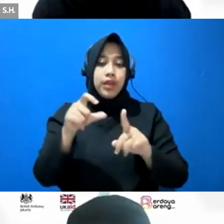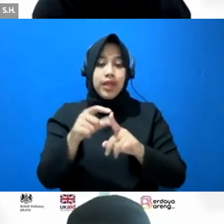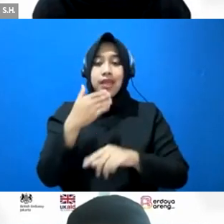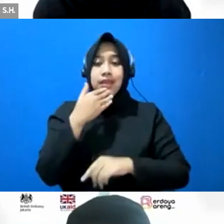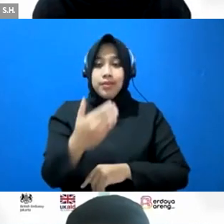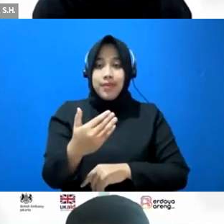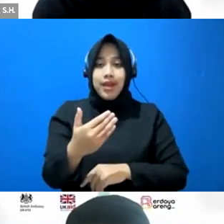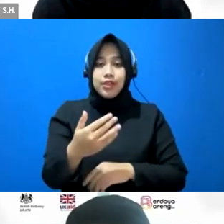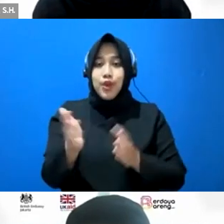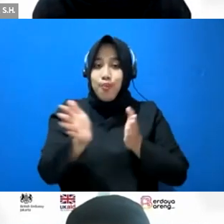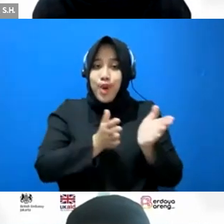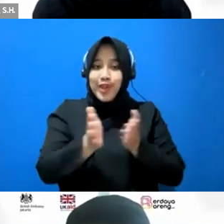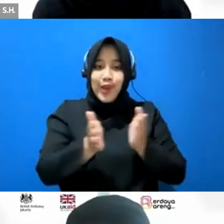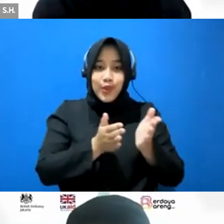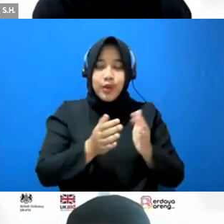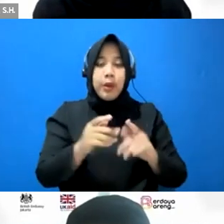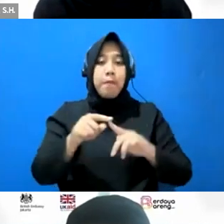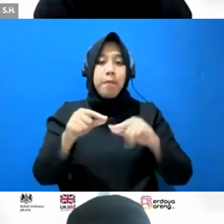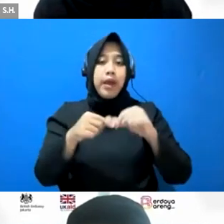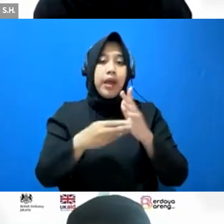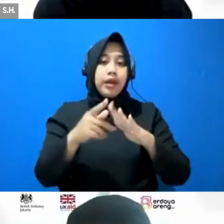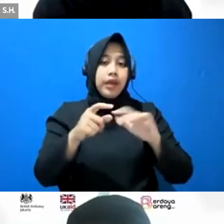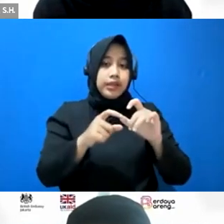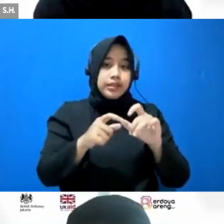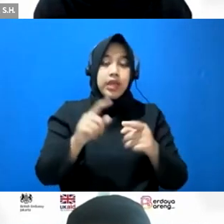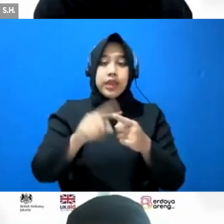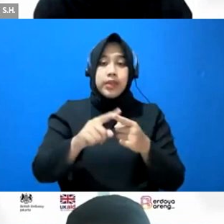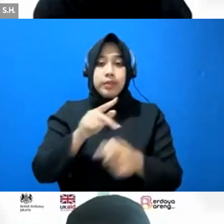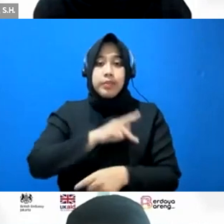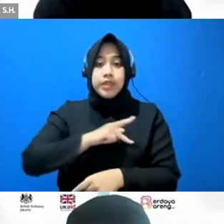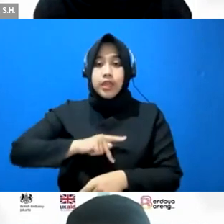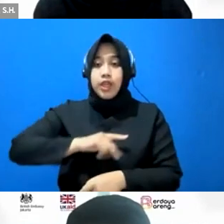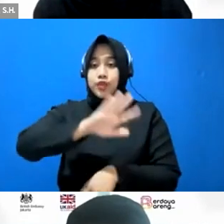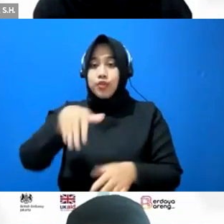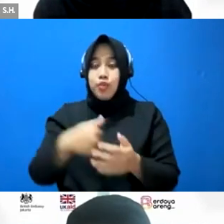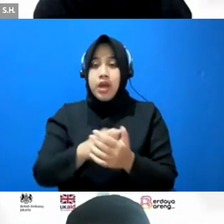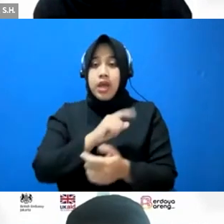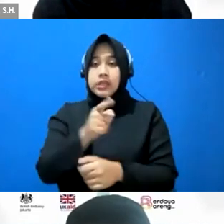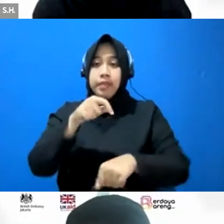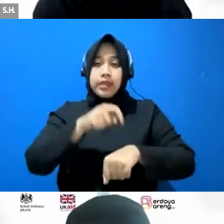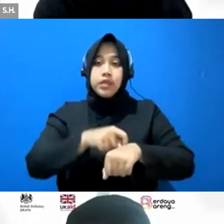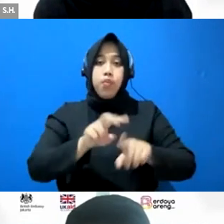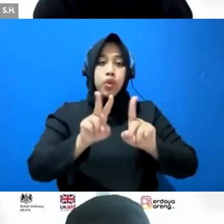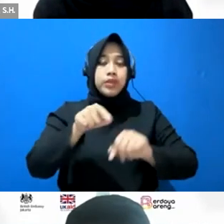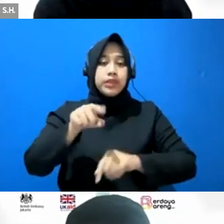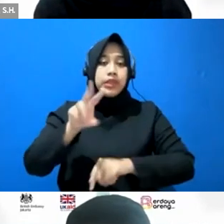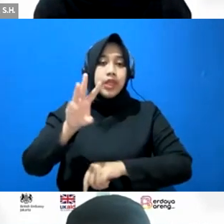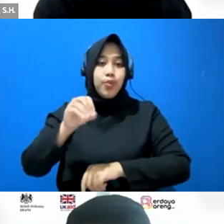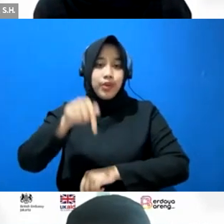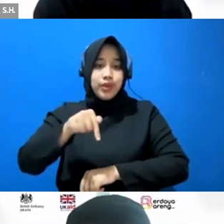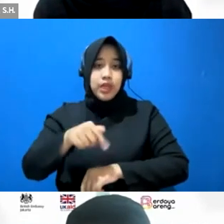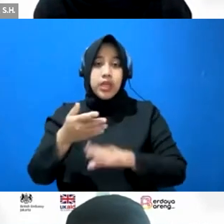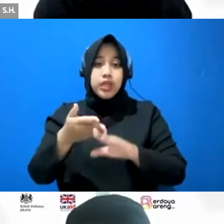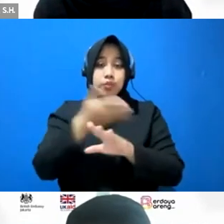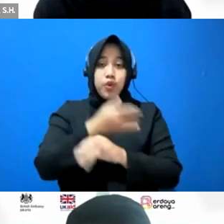kasih juga kepada moderator dan para panelis dan juga peserta yang masih hadir sampai pukul setengah satu siang hari ini sebelum